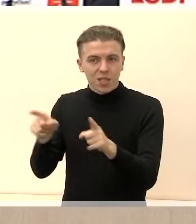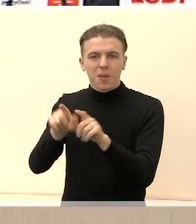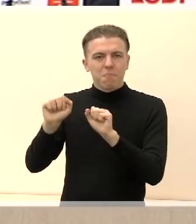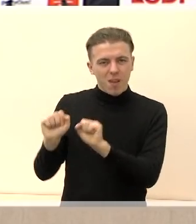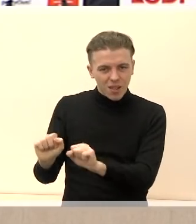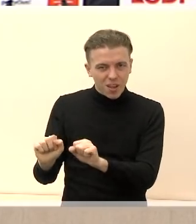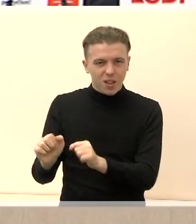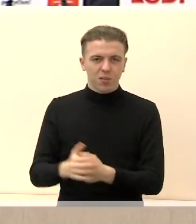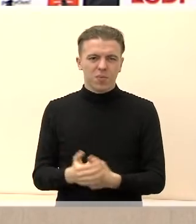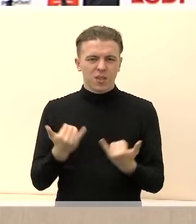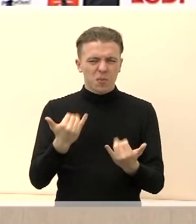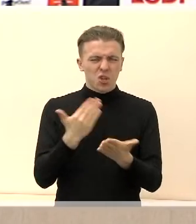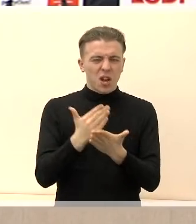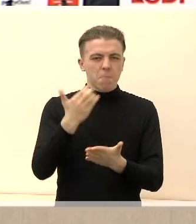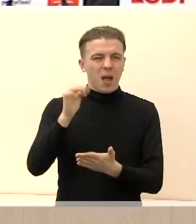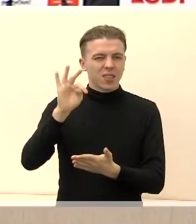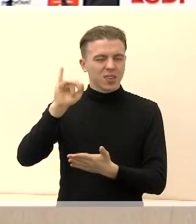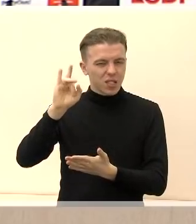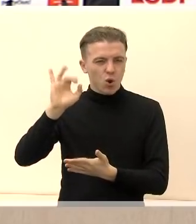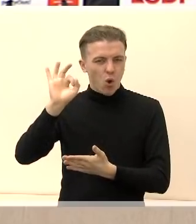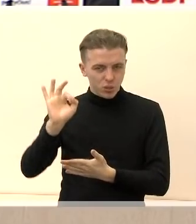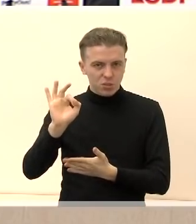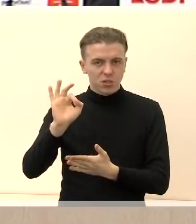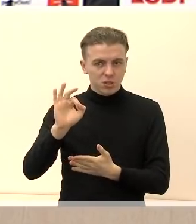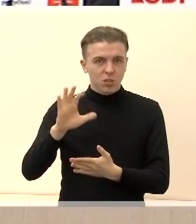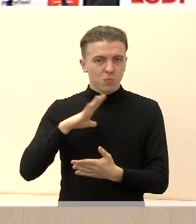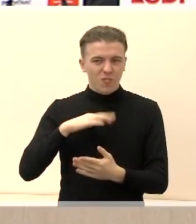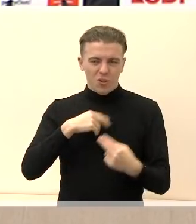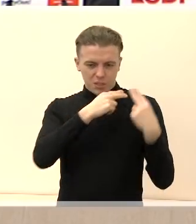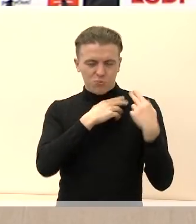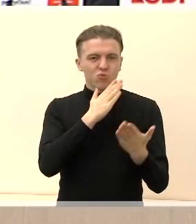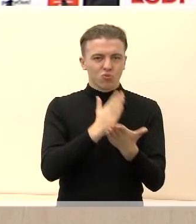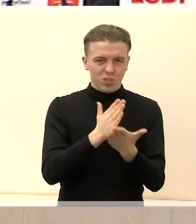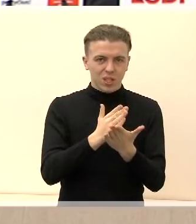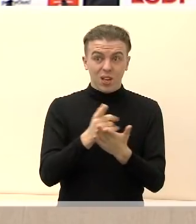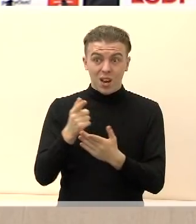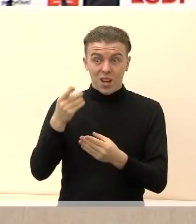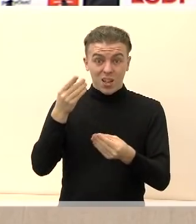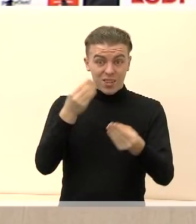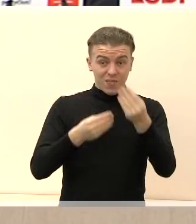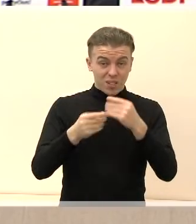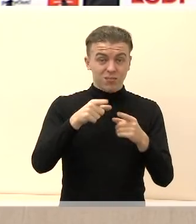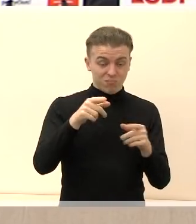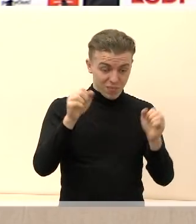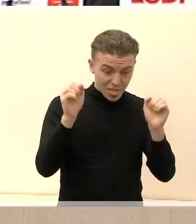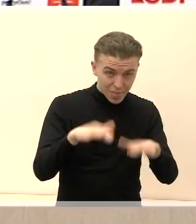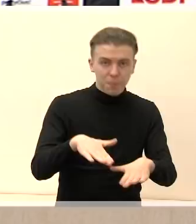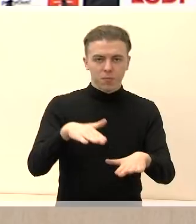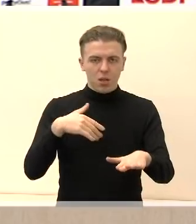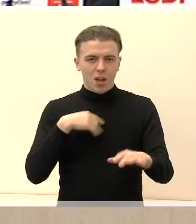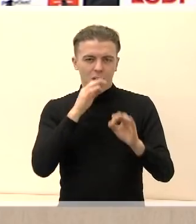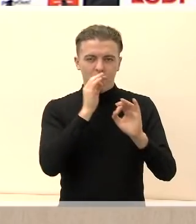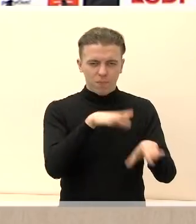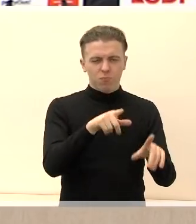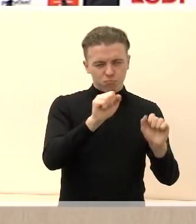dabar mantingos, kurie esam įsipareigoję, atleisti, jie investuoja, mes atleidžiam. Tai šitos visus procesus aktyviai